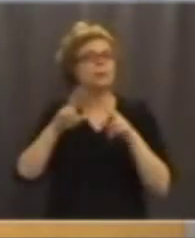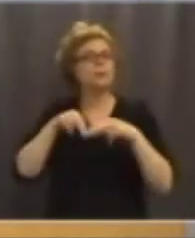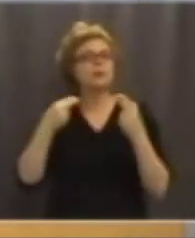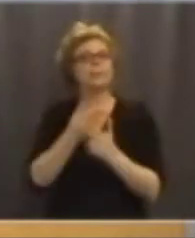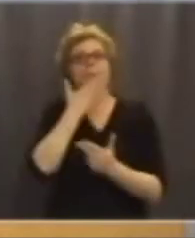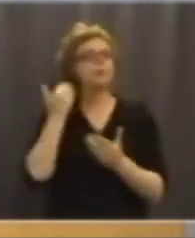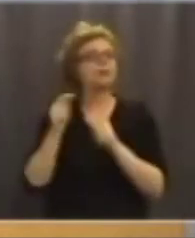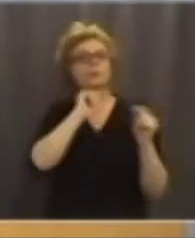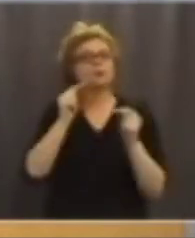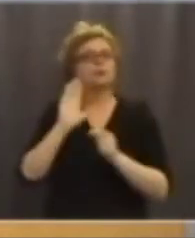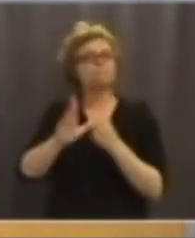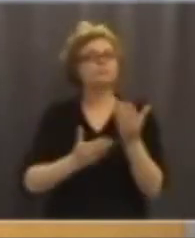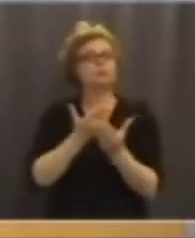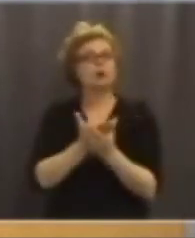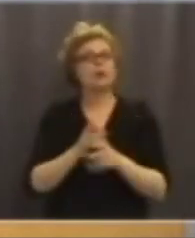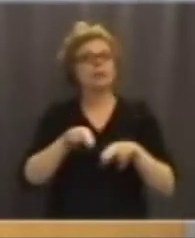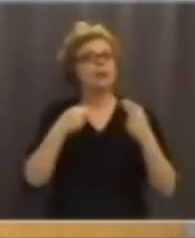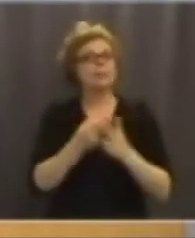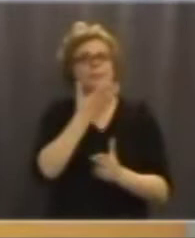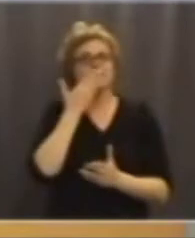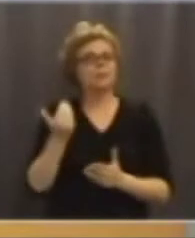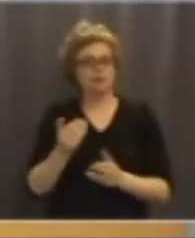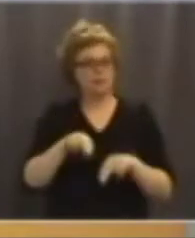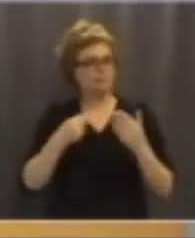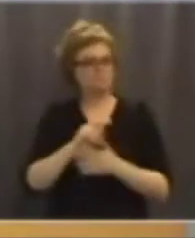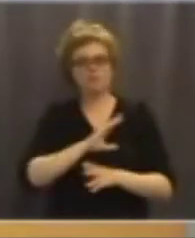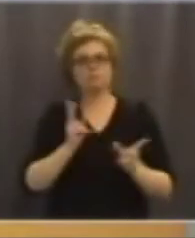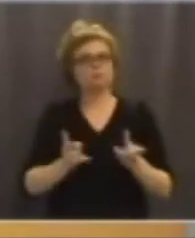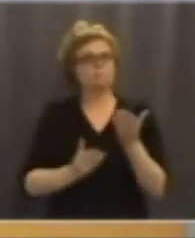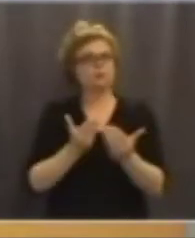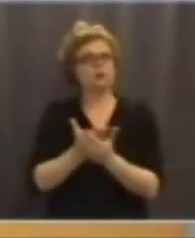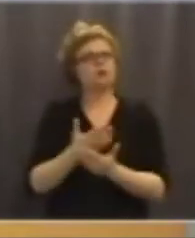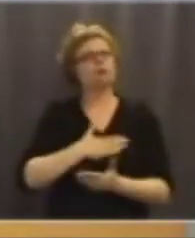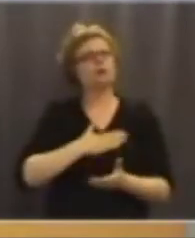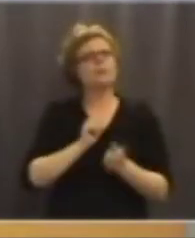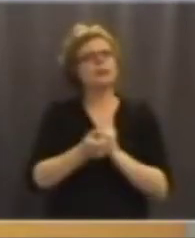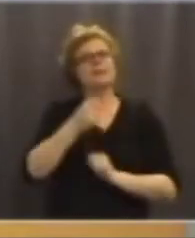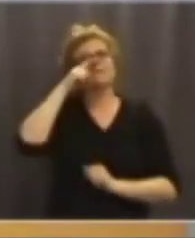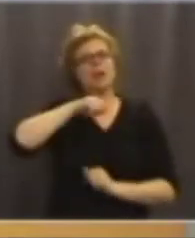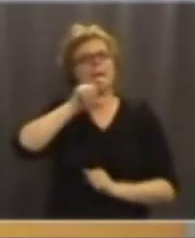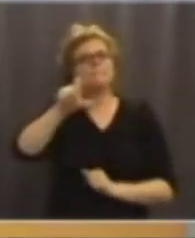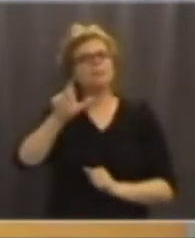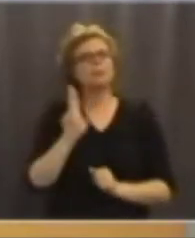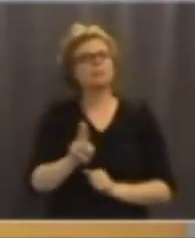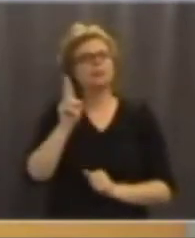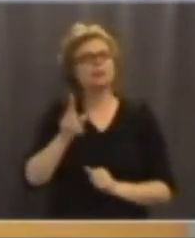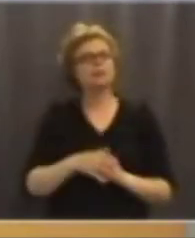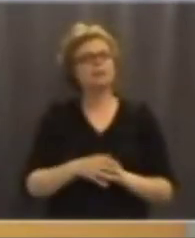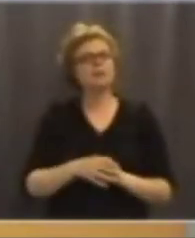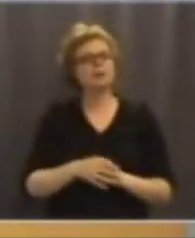huvudtaget diskuterat det här i nämnden. Det finns inga förslag. Jag tycker det blir lite fel ämne i